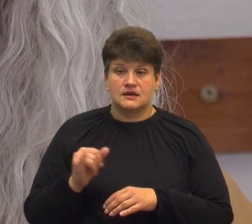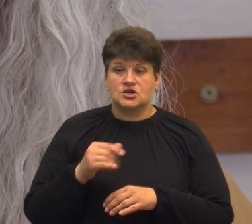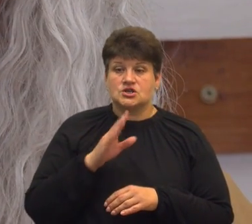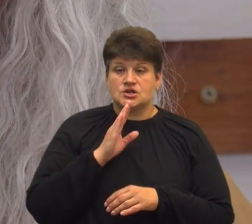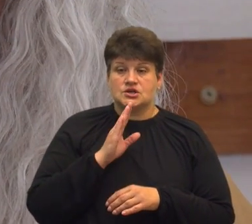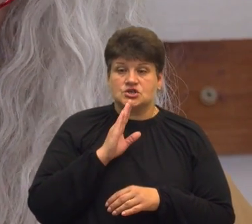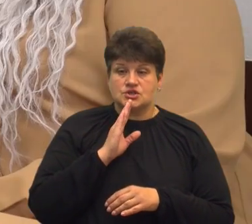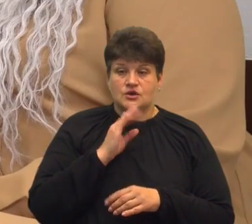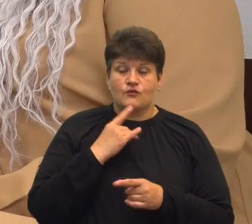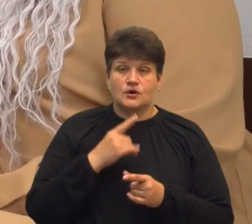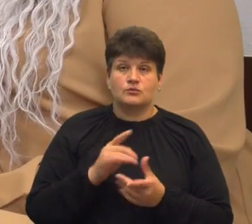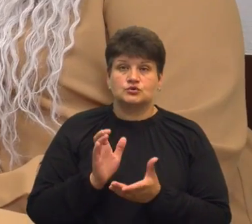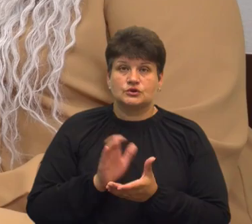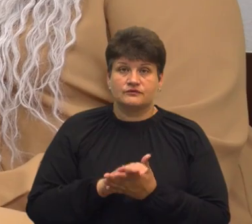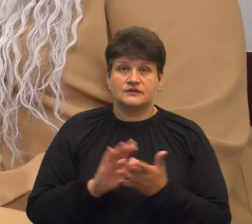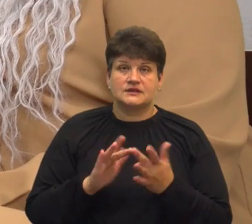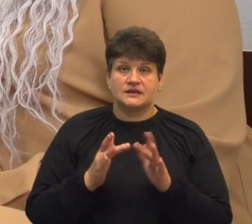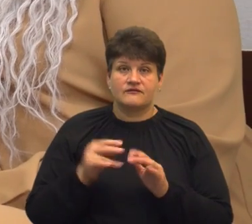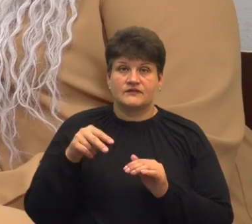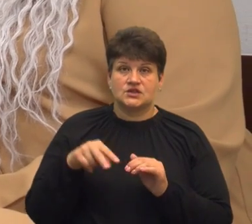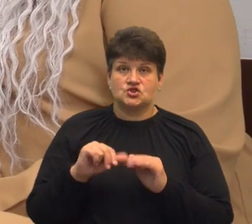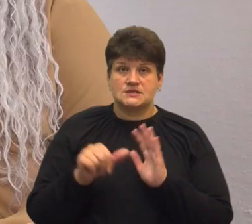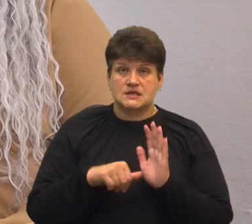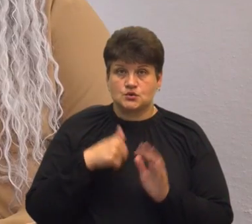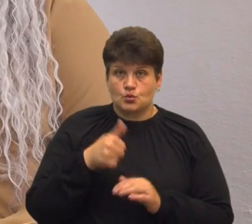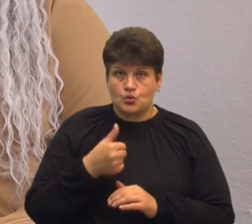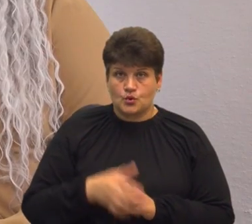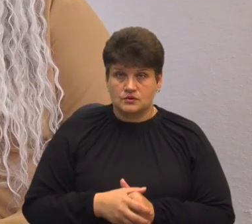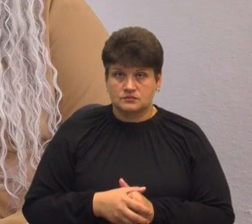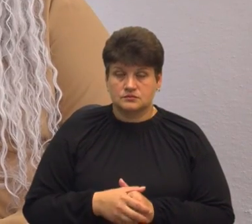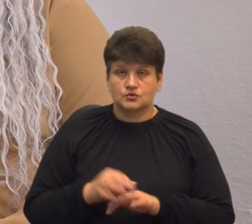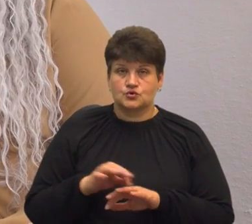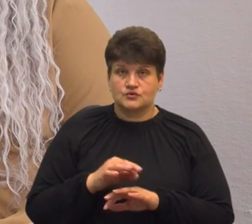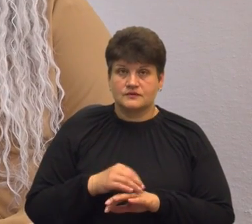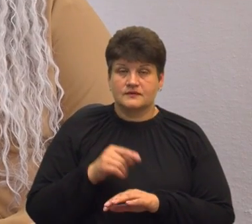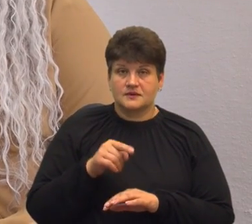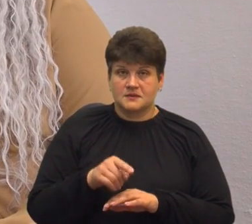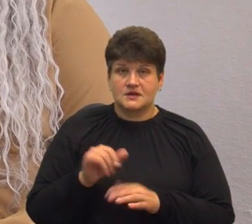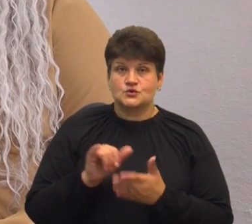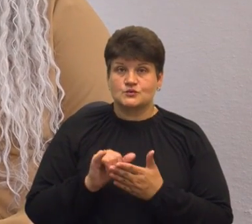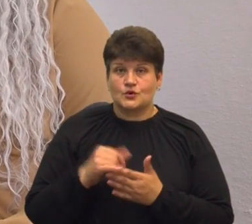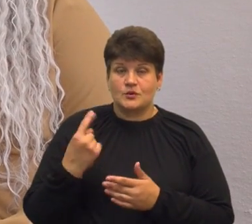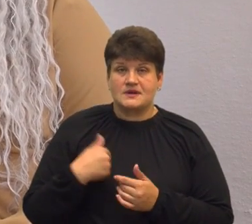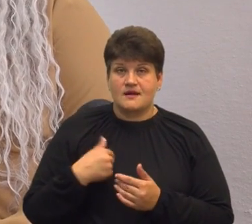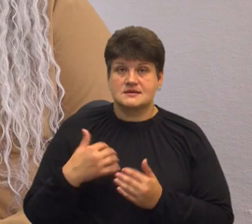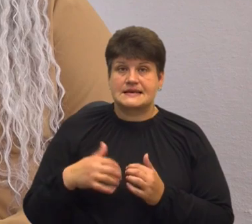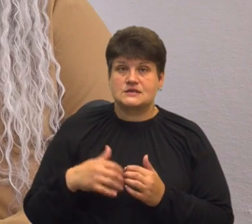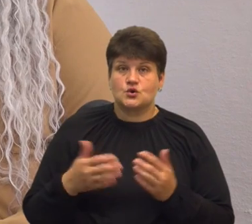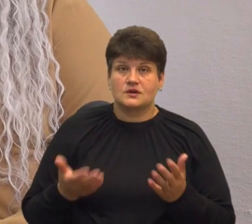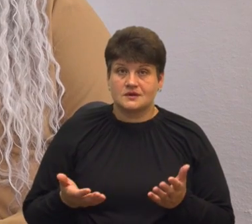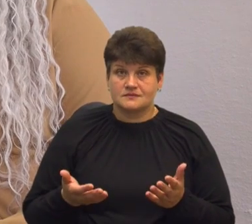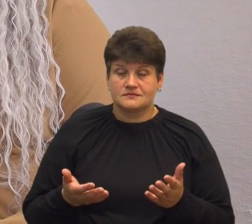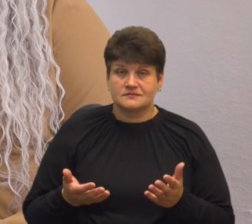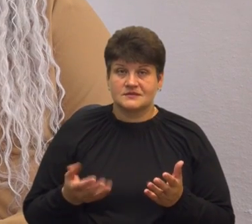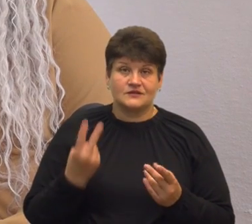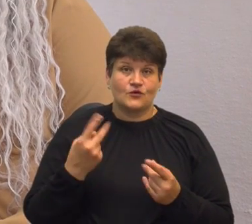познайомилися в соцмережах у 2016 році. А чоловік мій, до речі, з Сумської області, я з Херсона, з двох